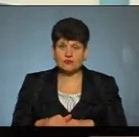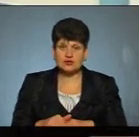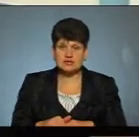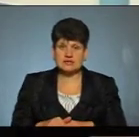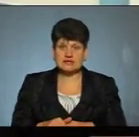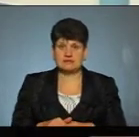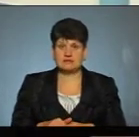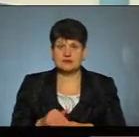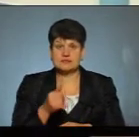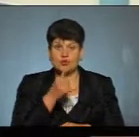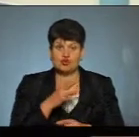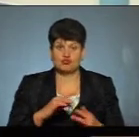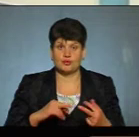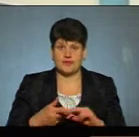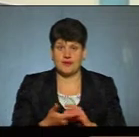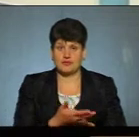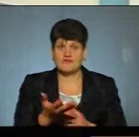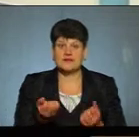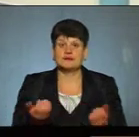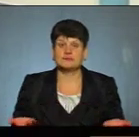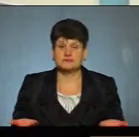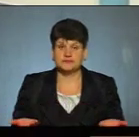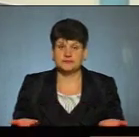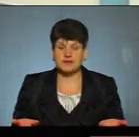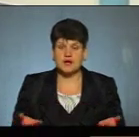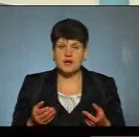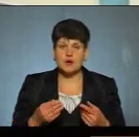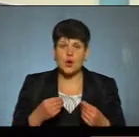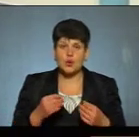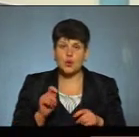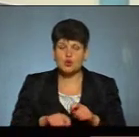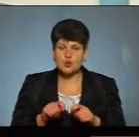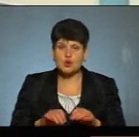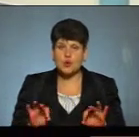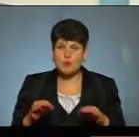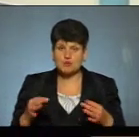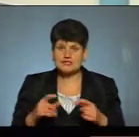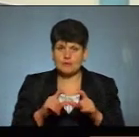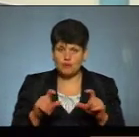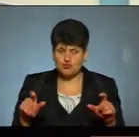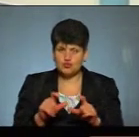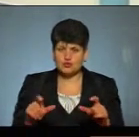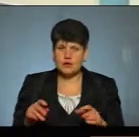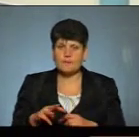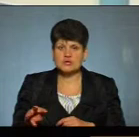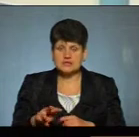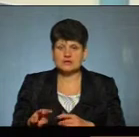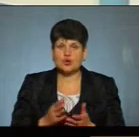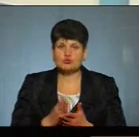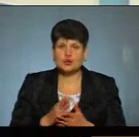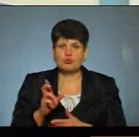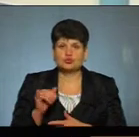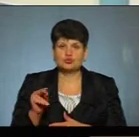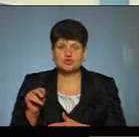наберуть для того, щоб замінити цих. Контрольно-пропускні пункти в Монастерецьку обслуговують, наприклад, поліцейські бучища,